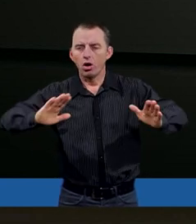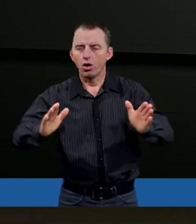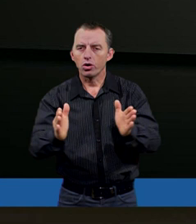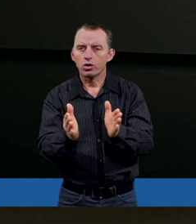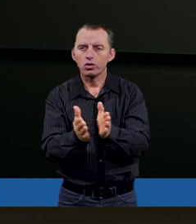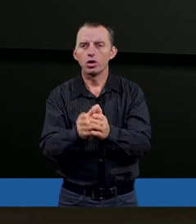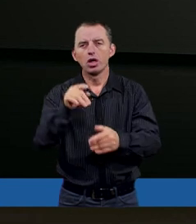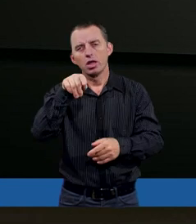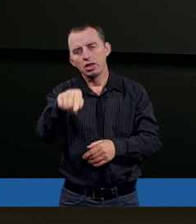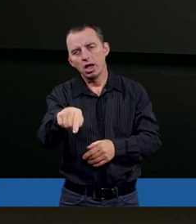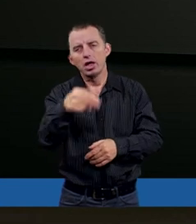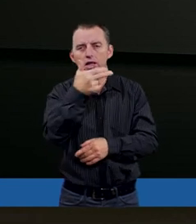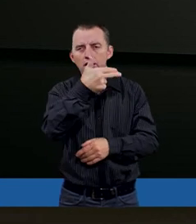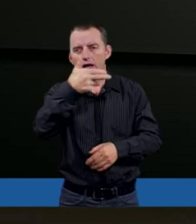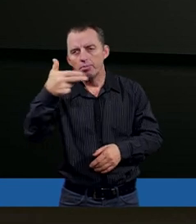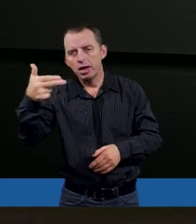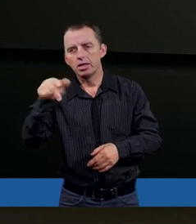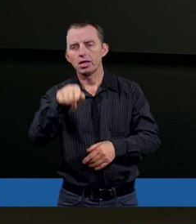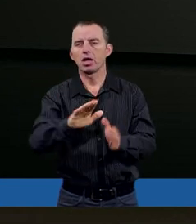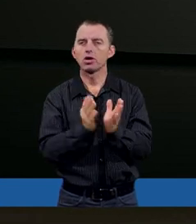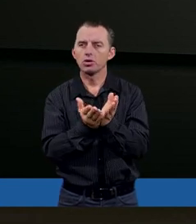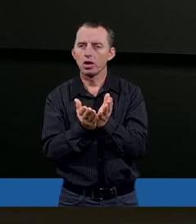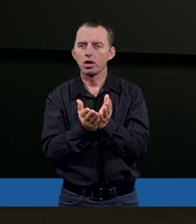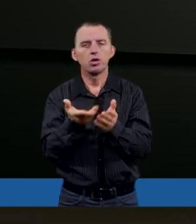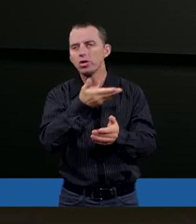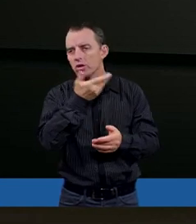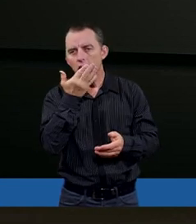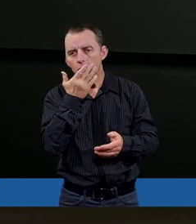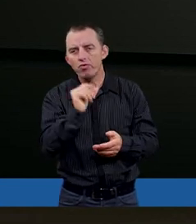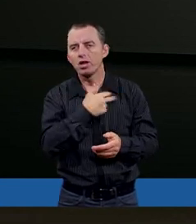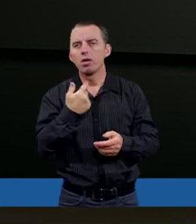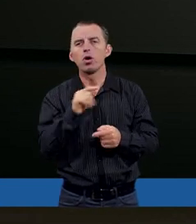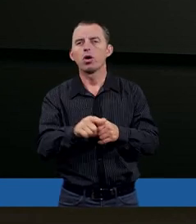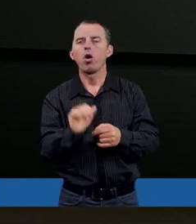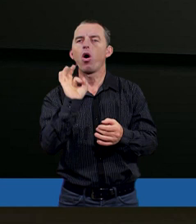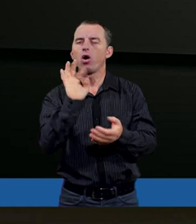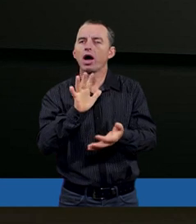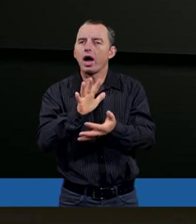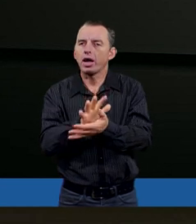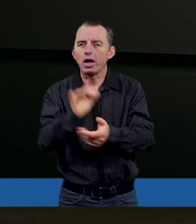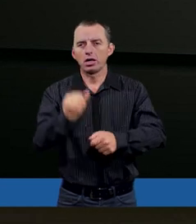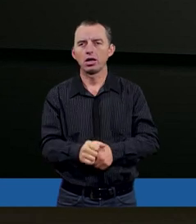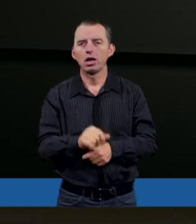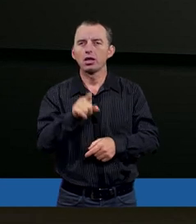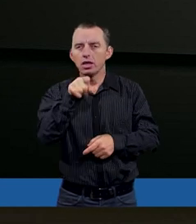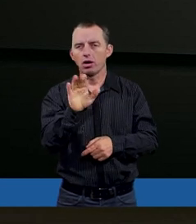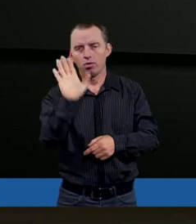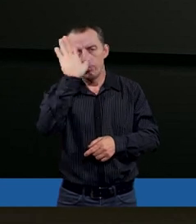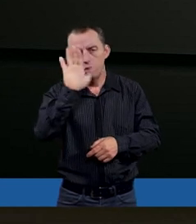tematyki tej księgi. Czy ona nie mówi nam również wiele o charakterze samego Boga?